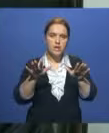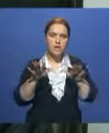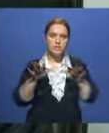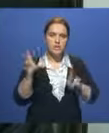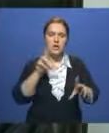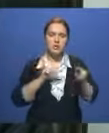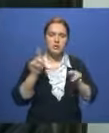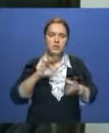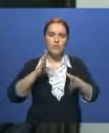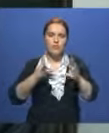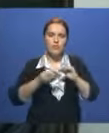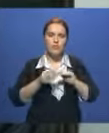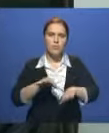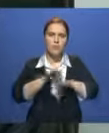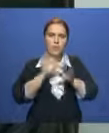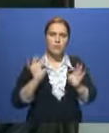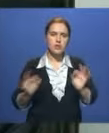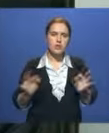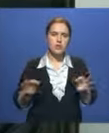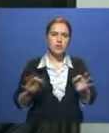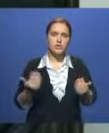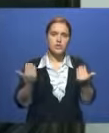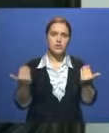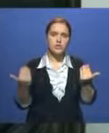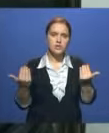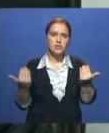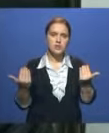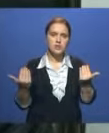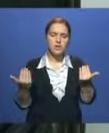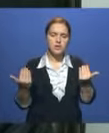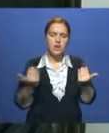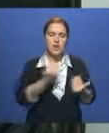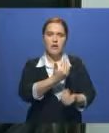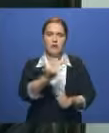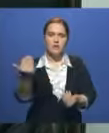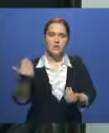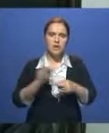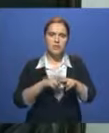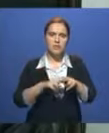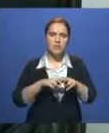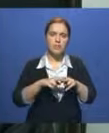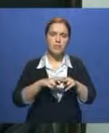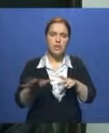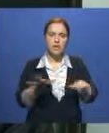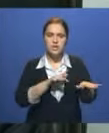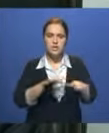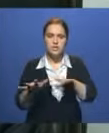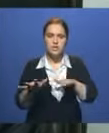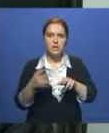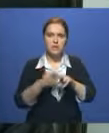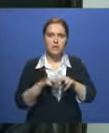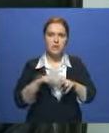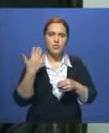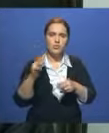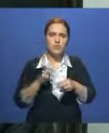Надеемся, что все пройдет нормально. Сейчас все организационно-технические мероприятия в